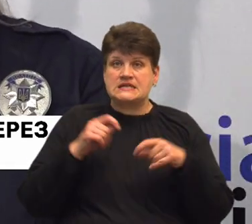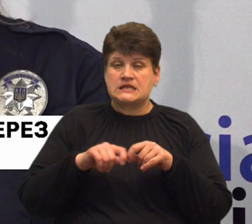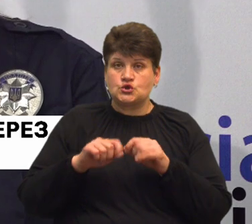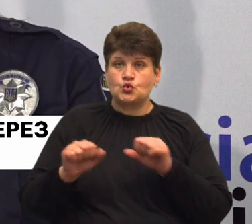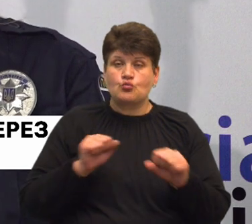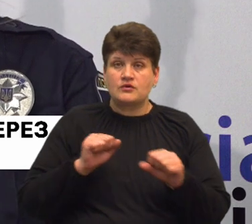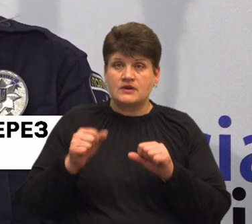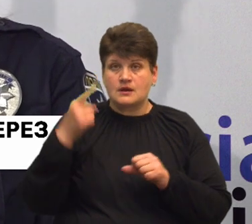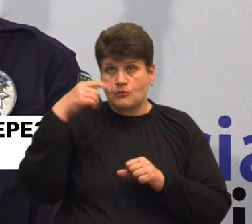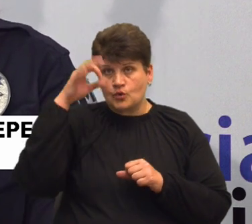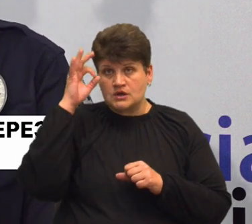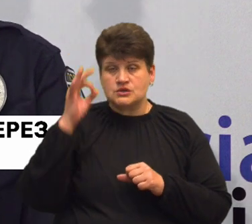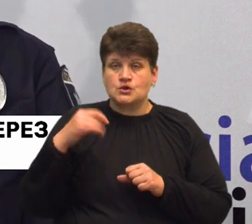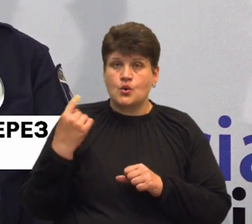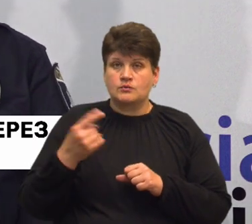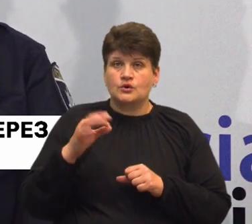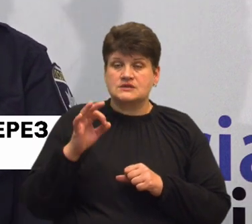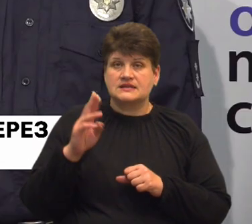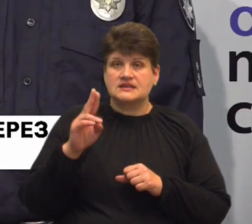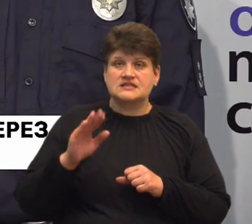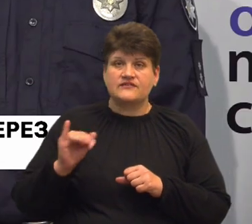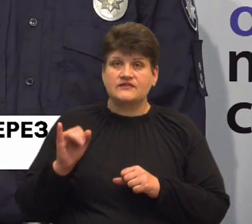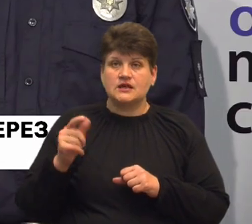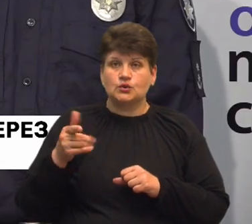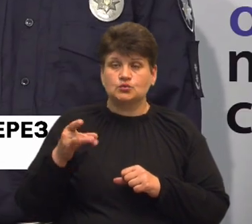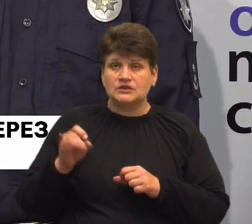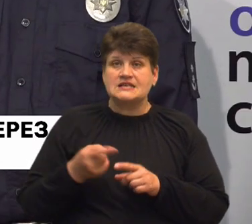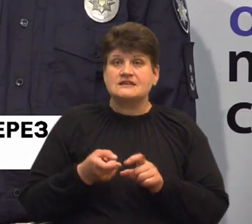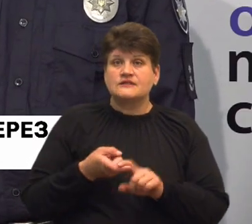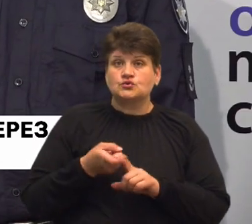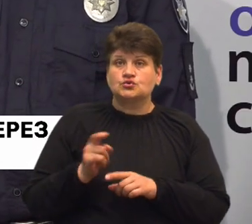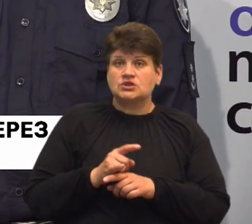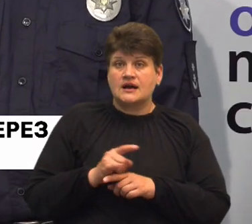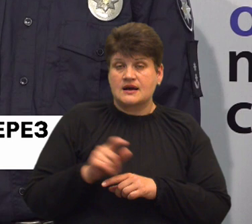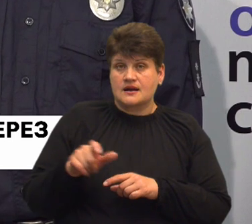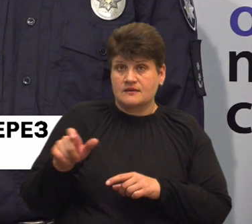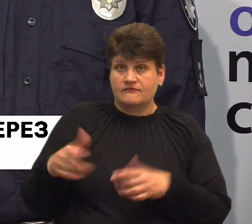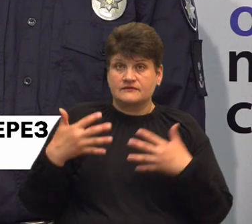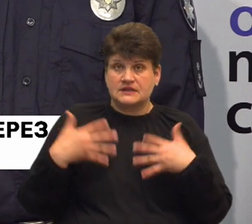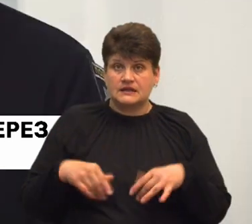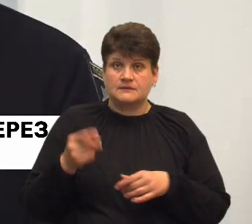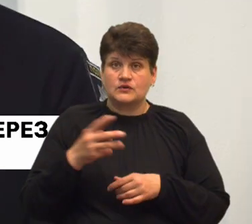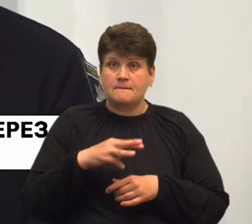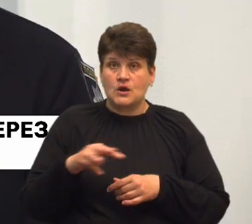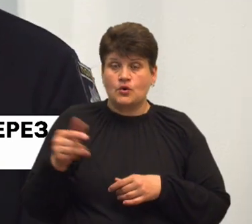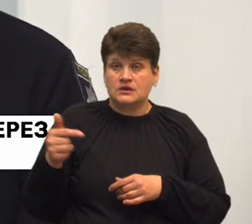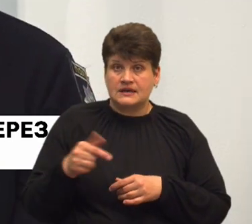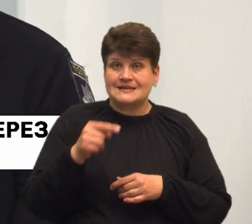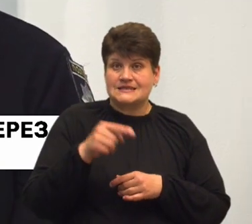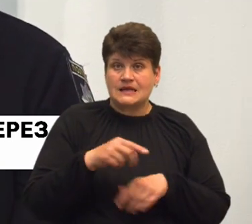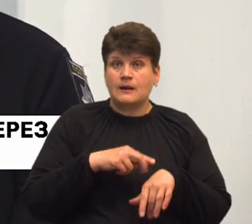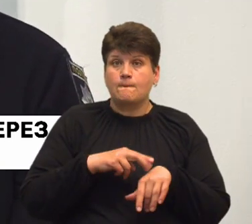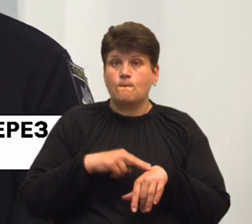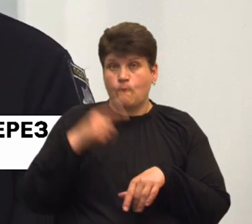Нацполіції області Оксана Цвігун. За її словами, через шахраїв жителі області вже втратили понад півтора мільйона гривень. З них поліцейські змогли